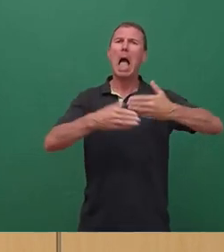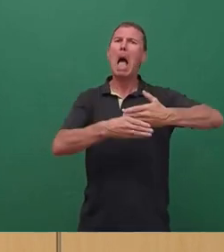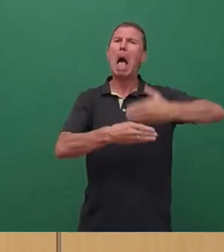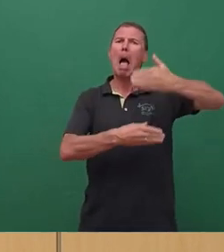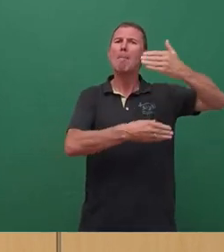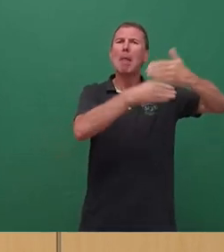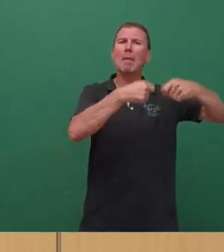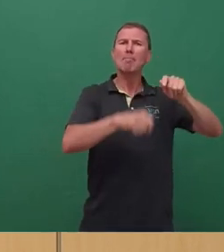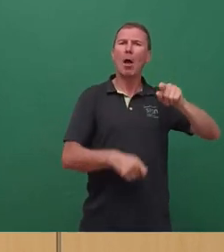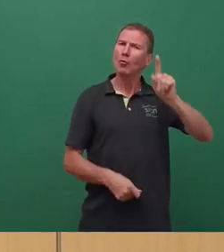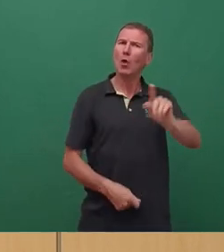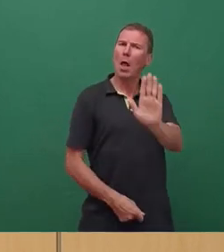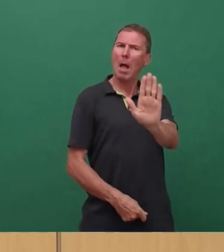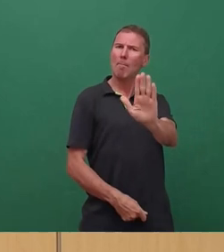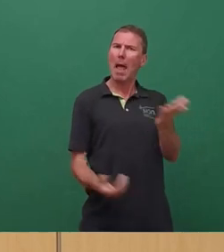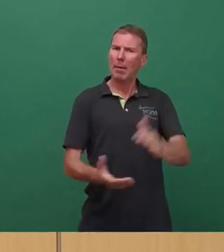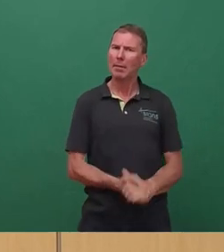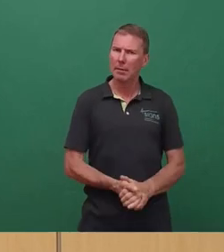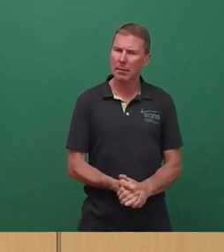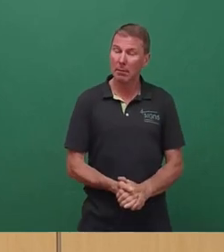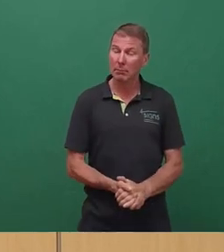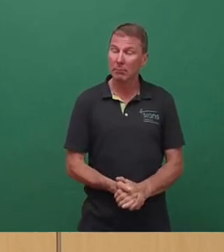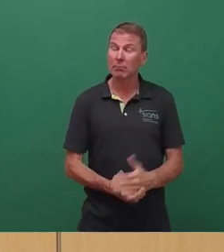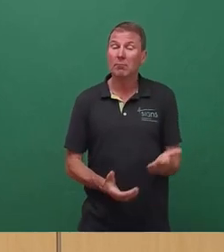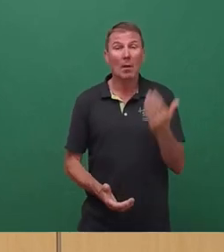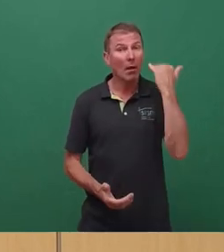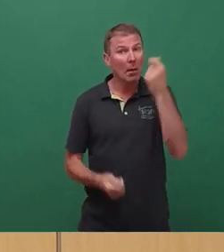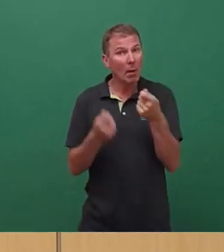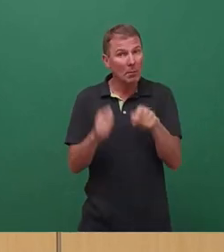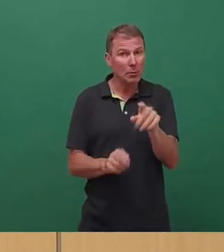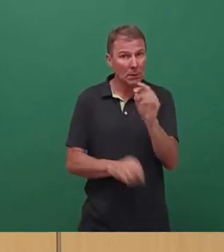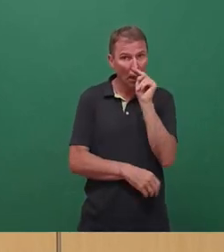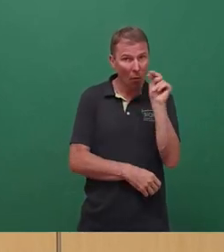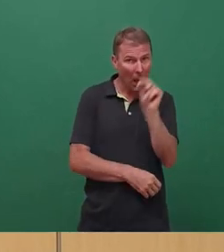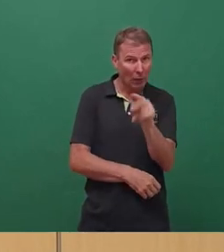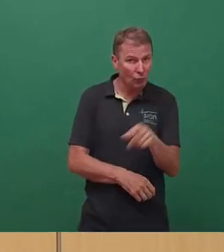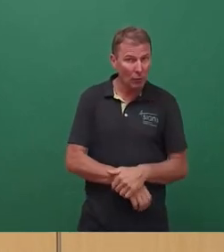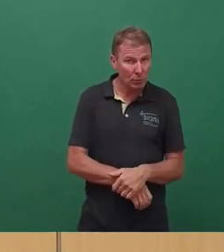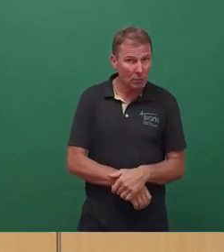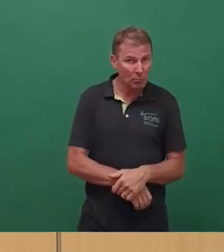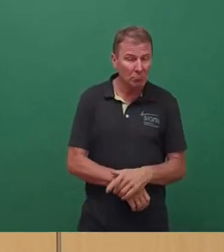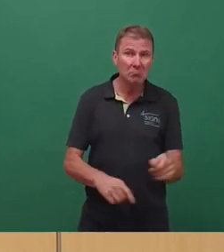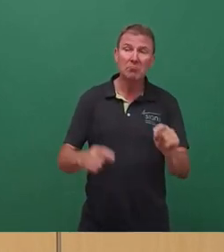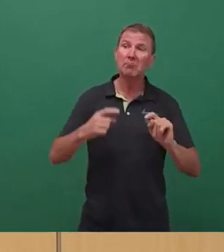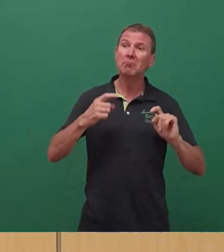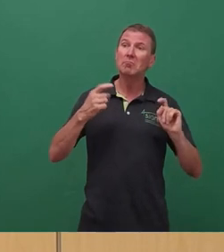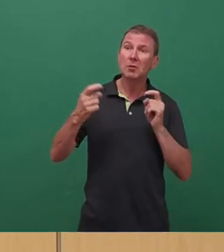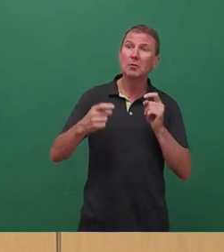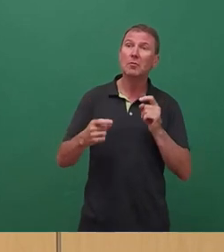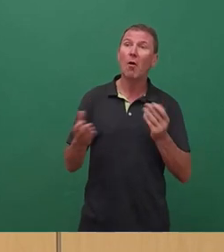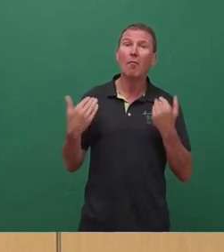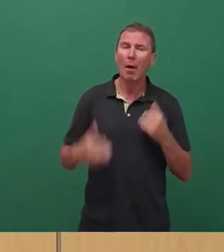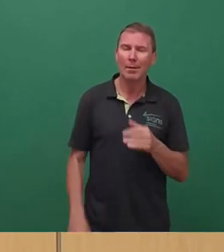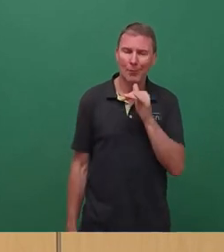soll. Trotzdem, wenn man sich den Beschluss von damals noch mal anguckt, ist die Debatte mitnichten vorbei und ich